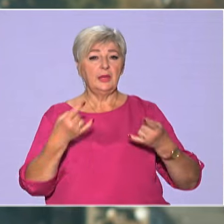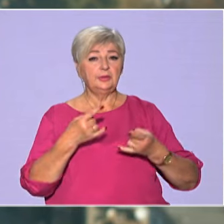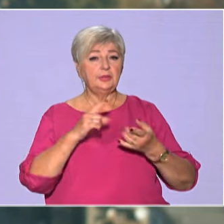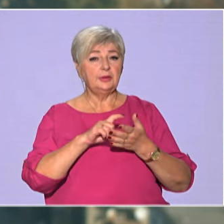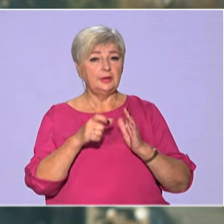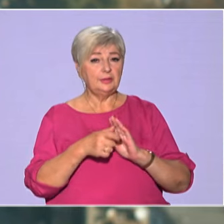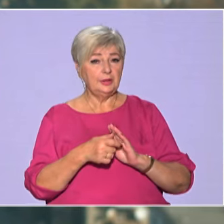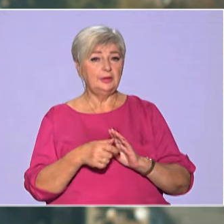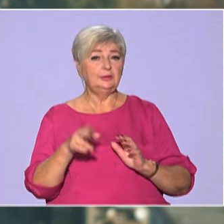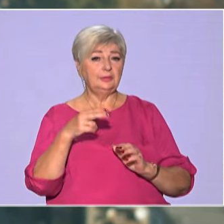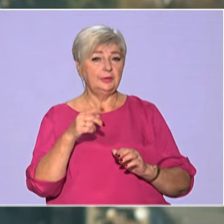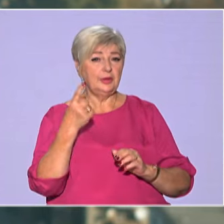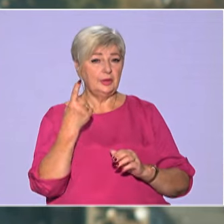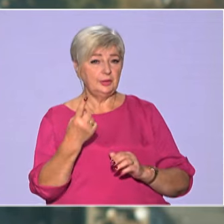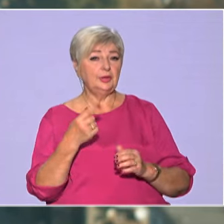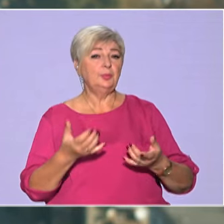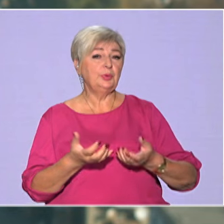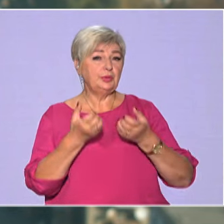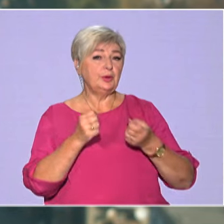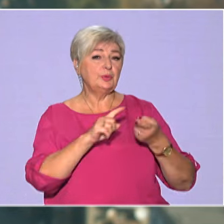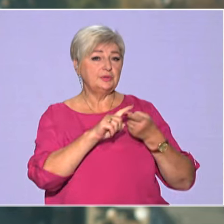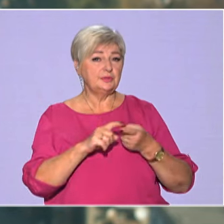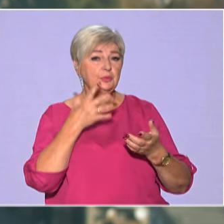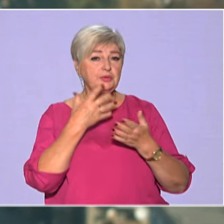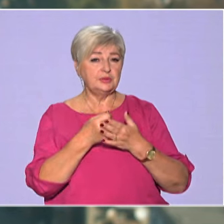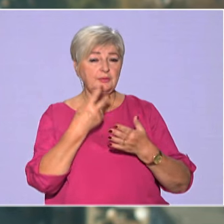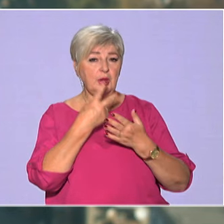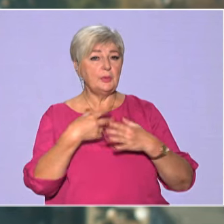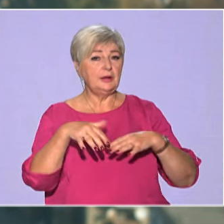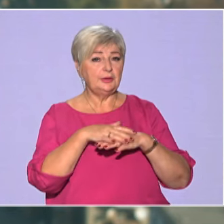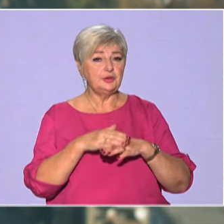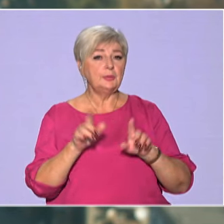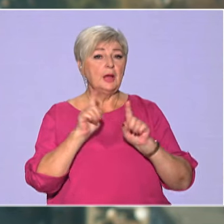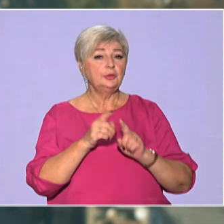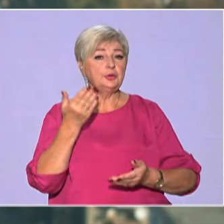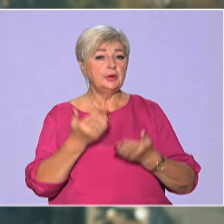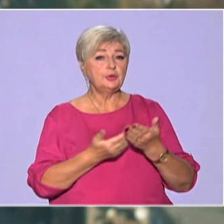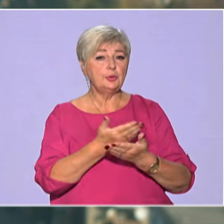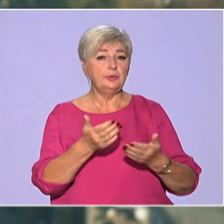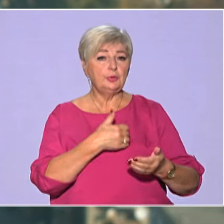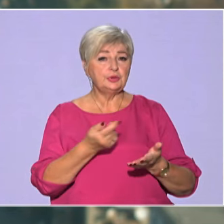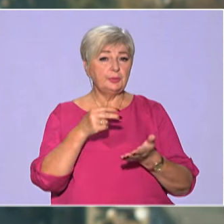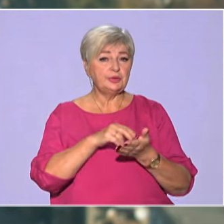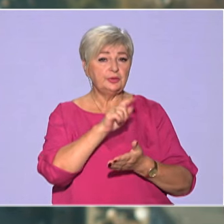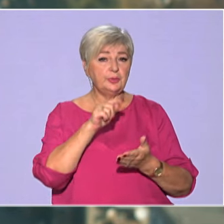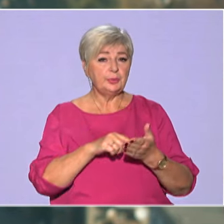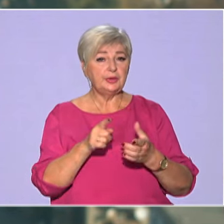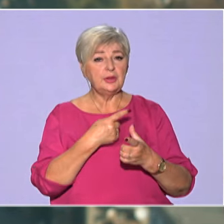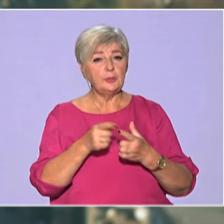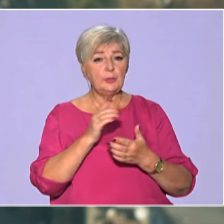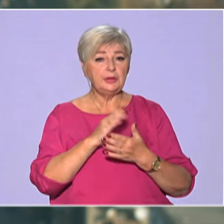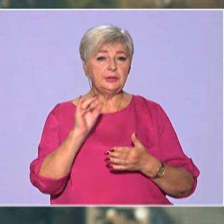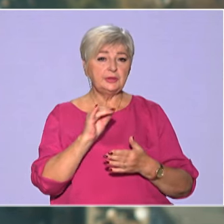На цьому це вся інформація. Телеканал Д1 підтримує зв'язок зі своїми глядачами. Тож, якщо ви хочете поставити питання або маєте